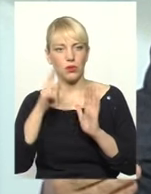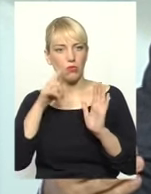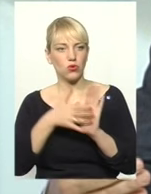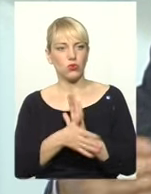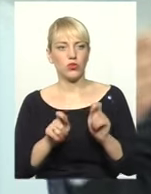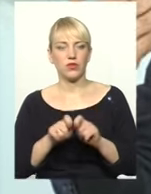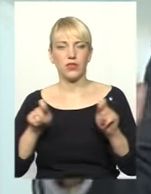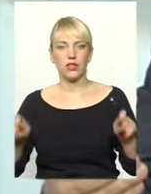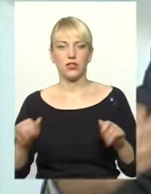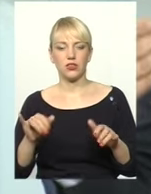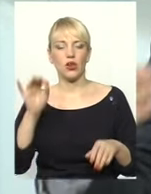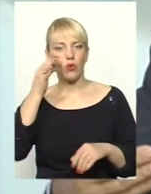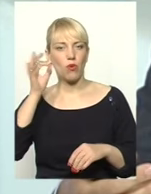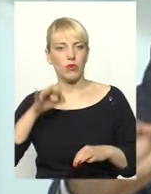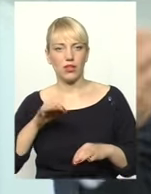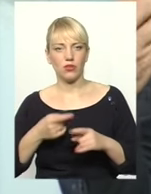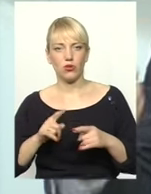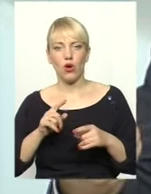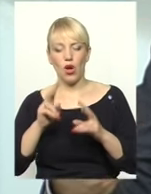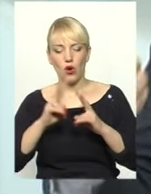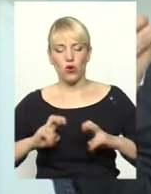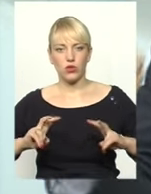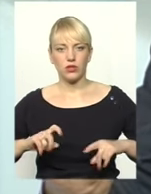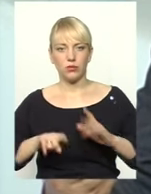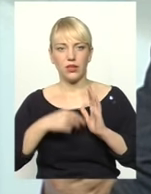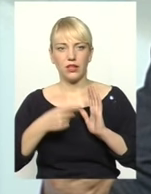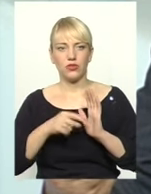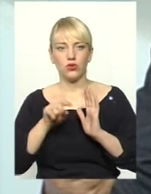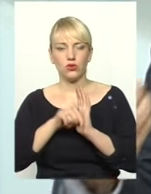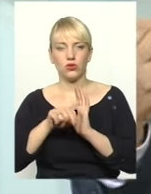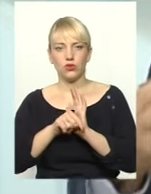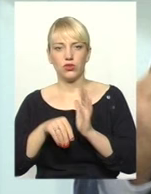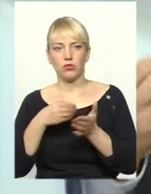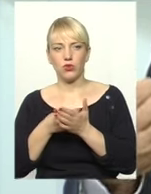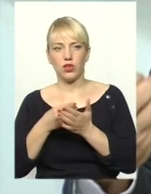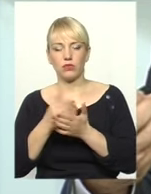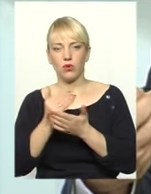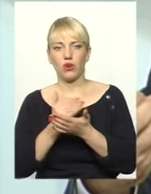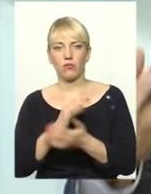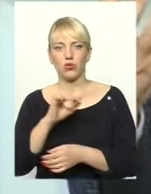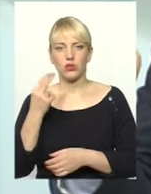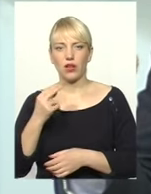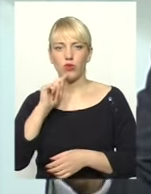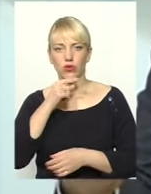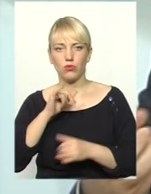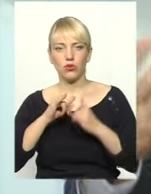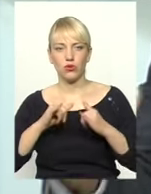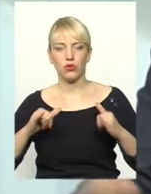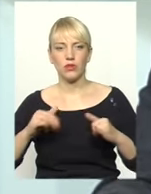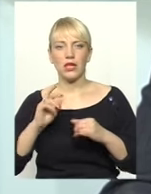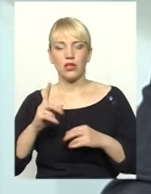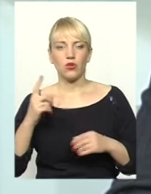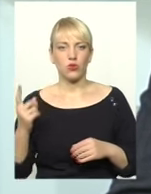відкритості і компетентного розгляду питання, що стосується бюджету і програму соціальної конструкції, як одного цілого.